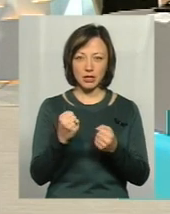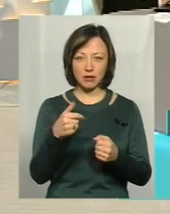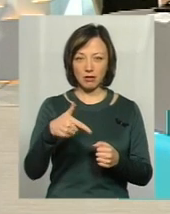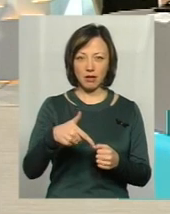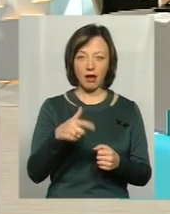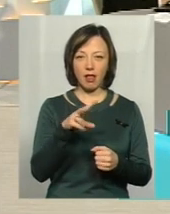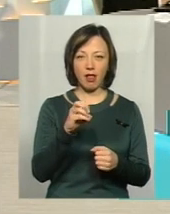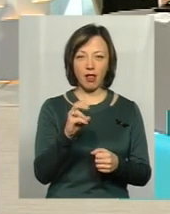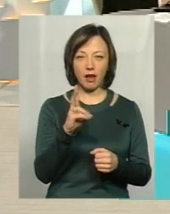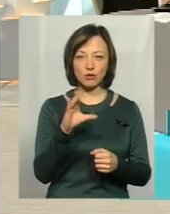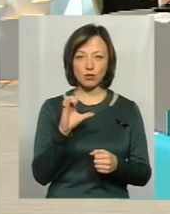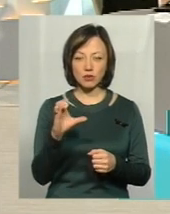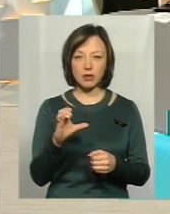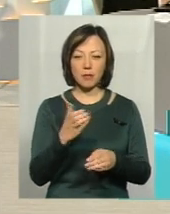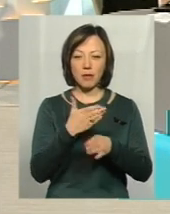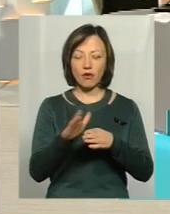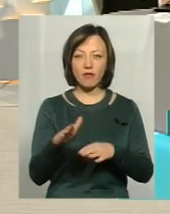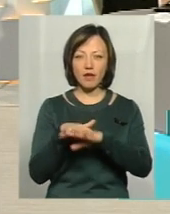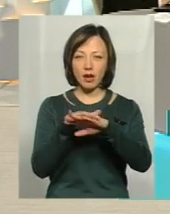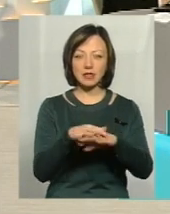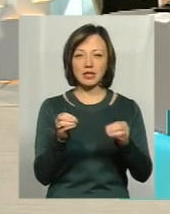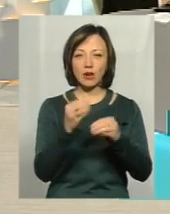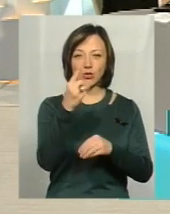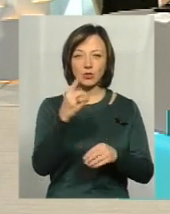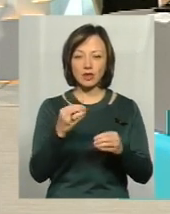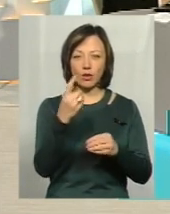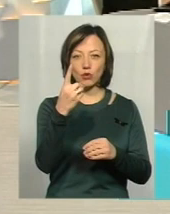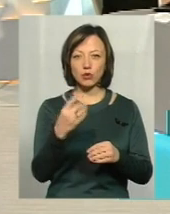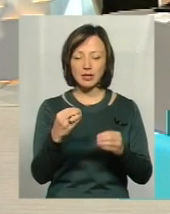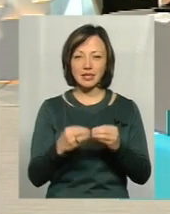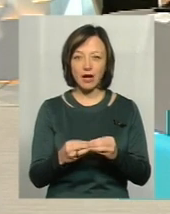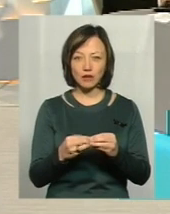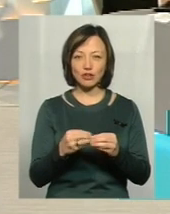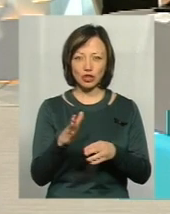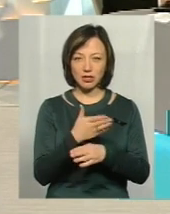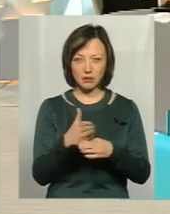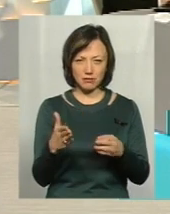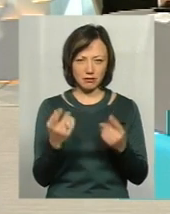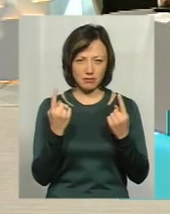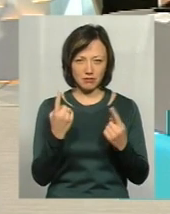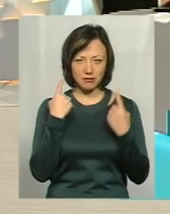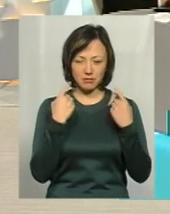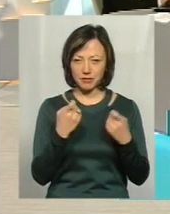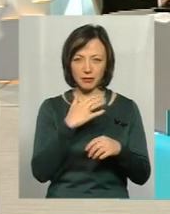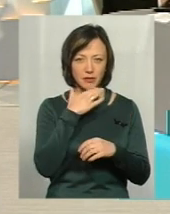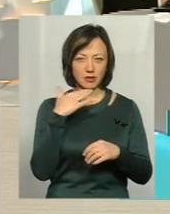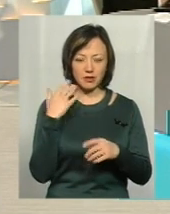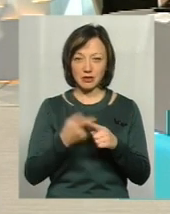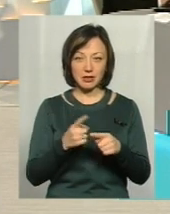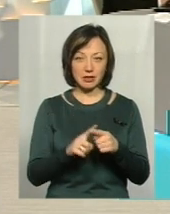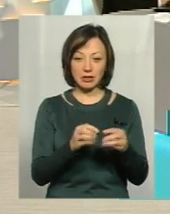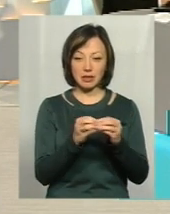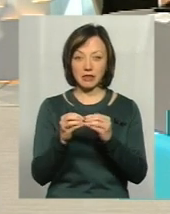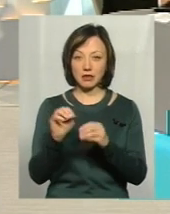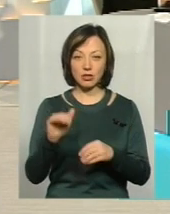перерахувати якусь 10-ту частину вартості того Лексуса, а він же коштує значну суму коштів, то це було десятки